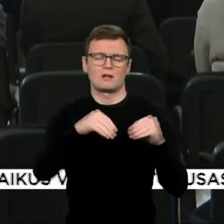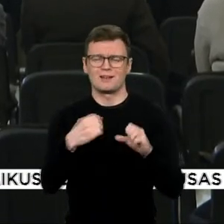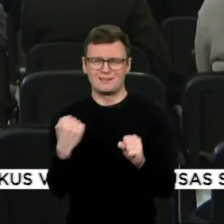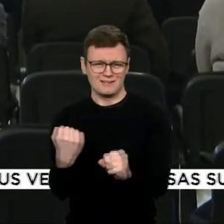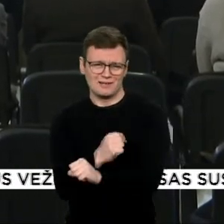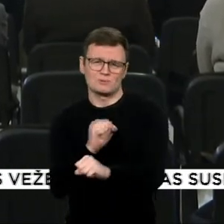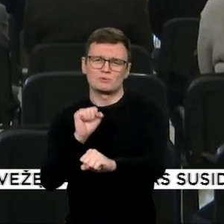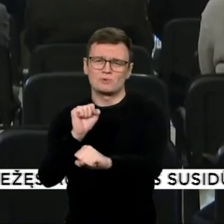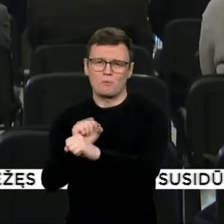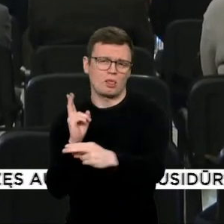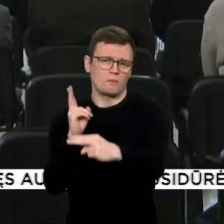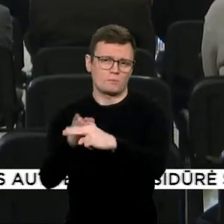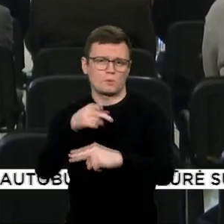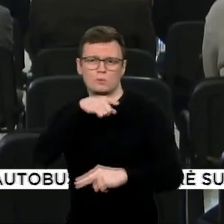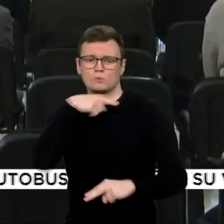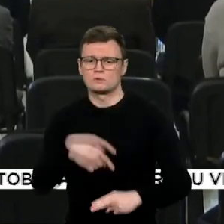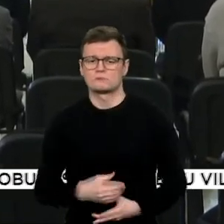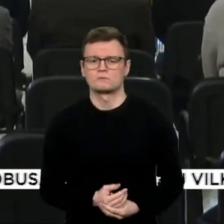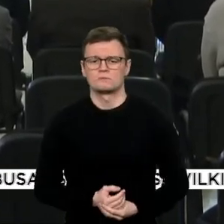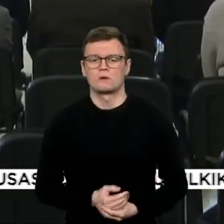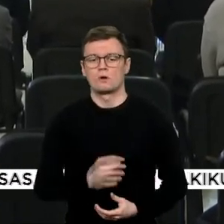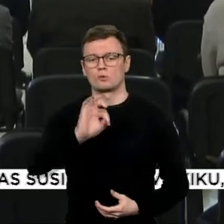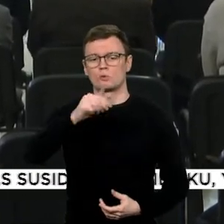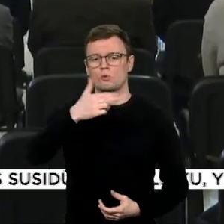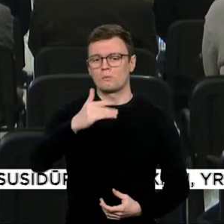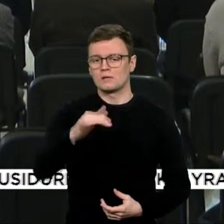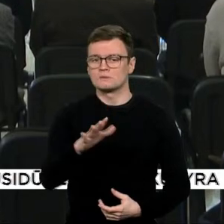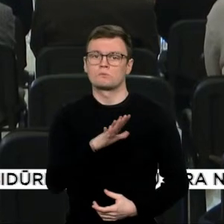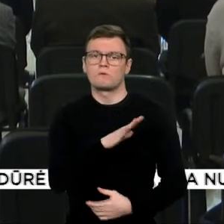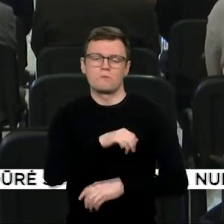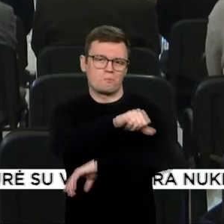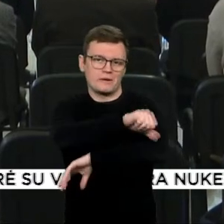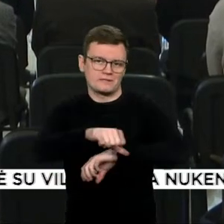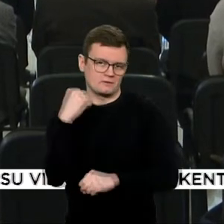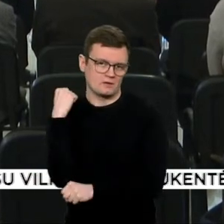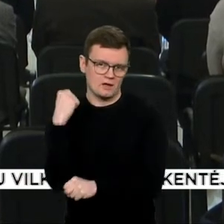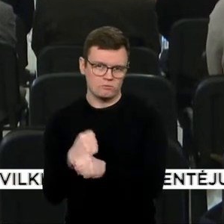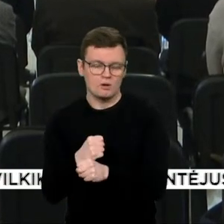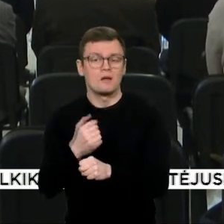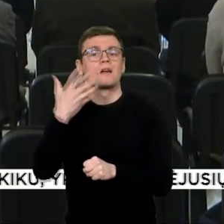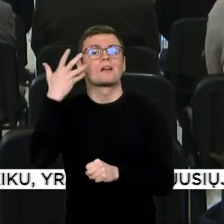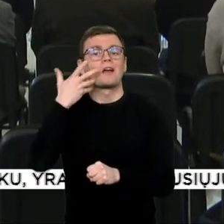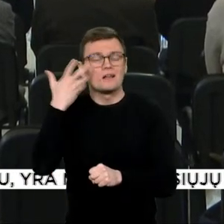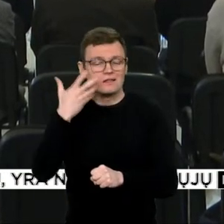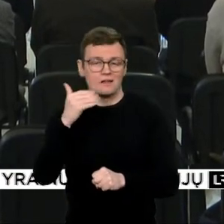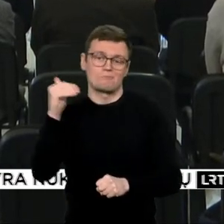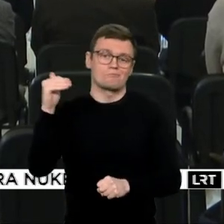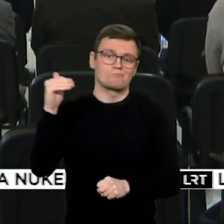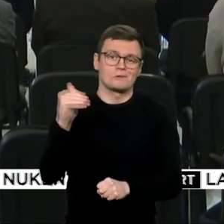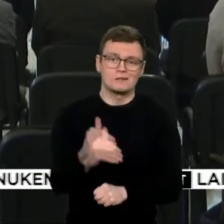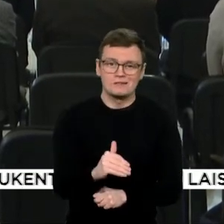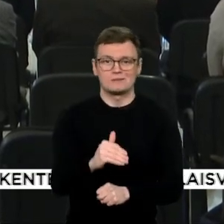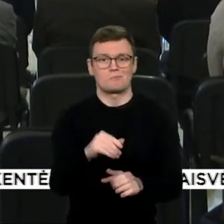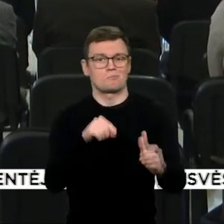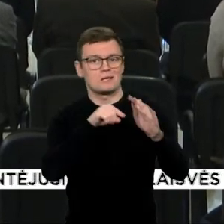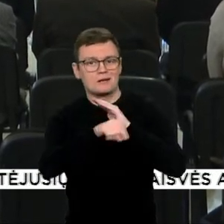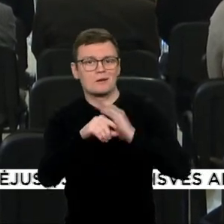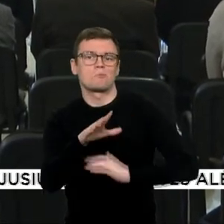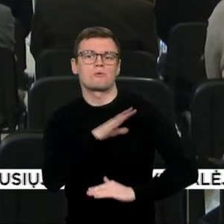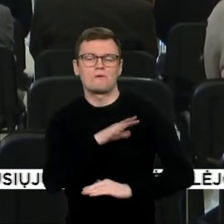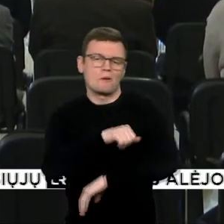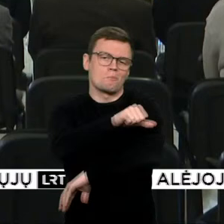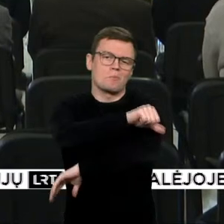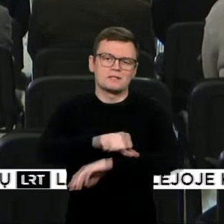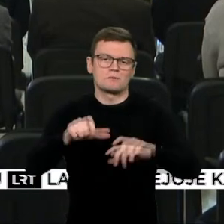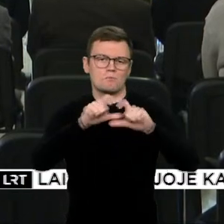Tadastumas buvo ir pasienietis. Prasidėjus migrantų krizė įstojo į pasieniečių mokyklą. Savo kurse buvo geriausias. Tai buvo